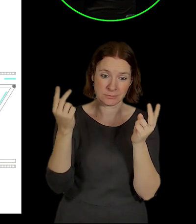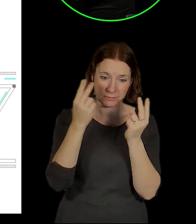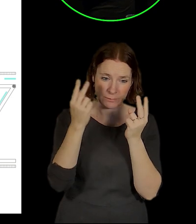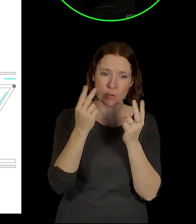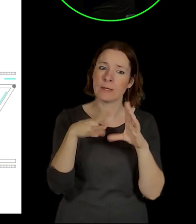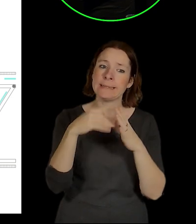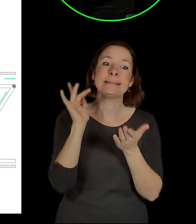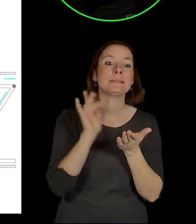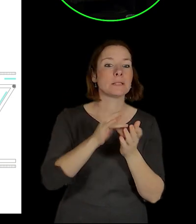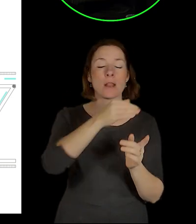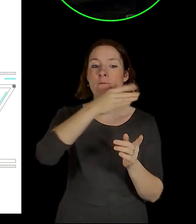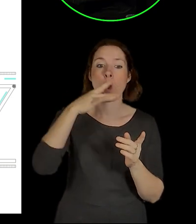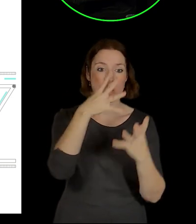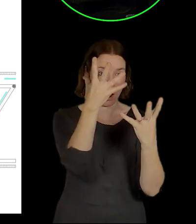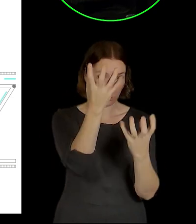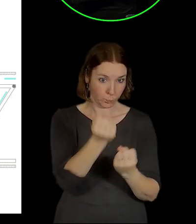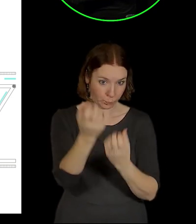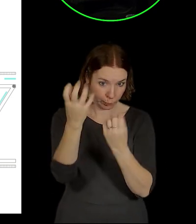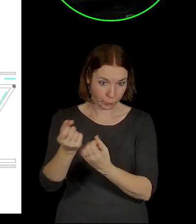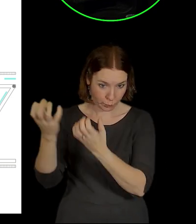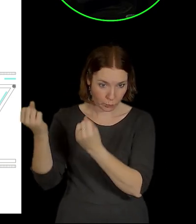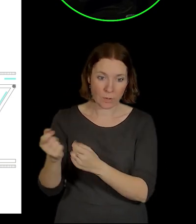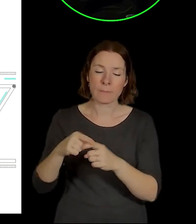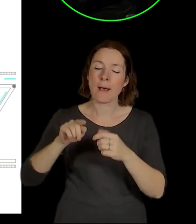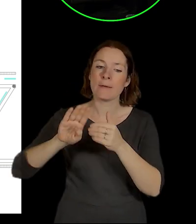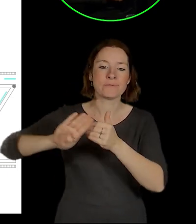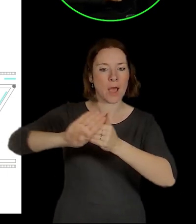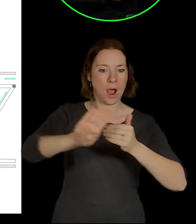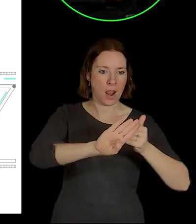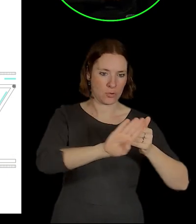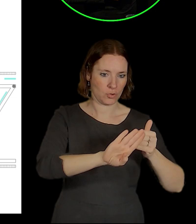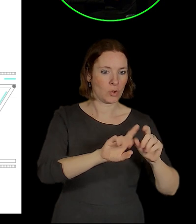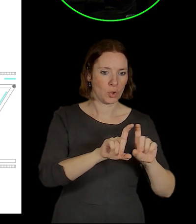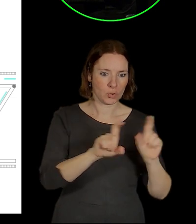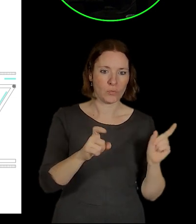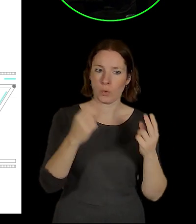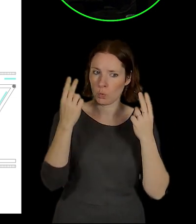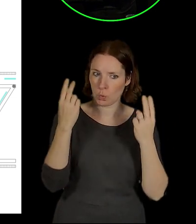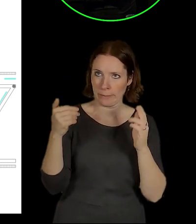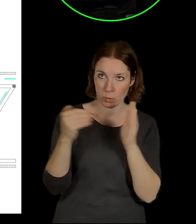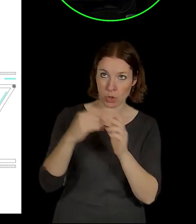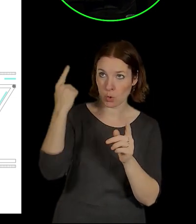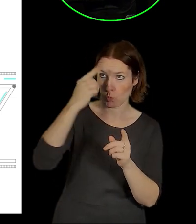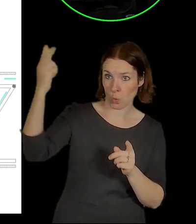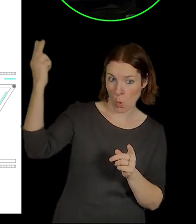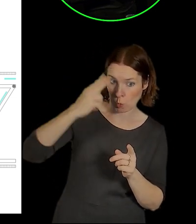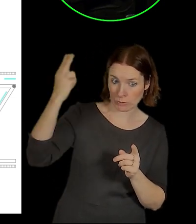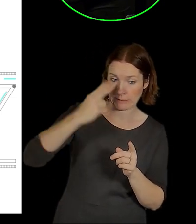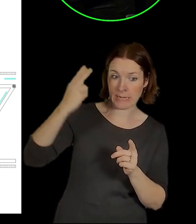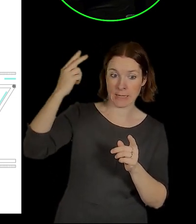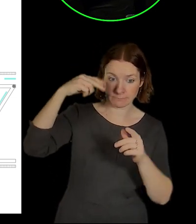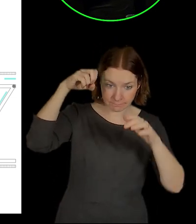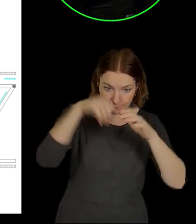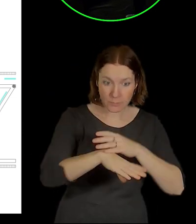sbírají vodu, ale vždycky jsou vůči slovy v nějaké distanci, aby nezabránili cirkulaci vzduchu.